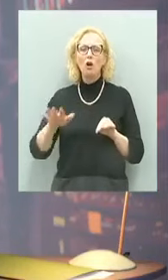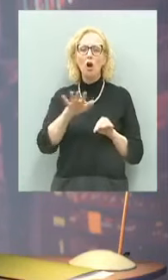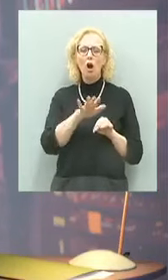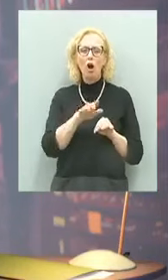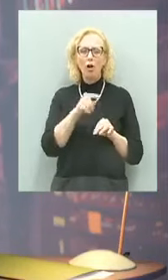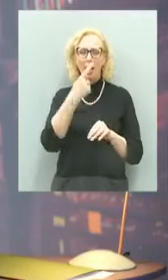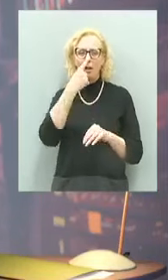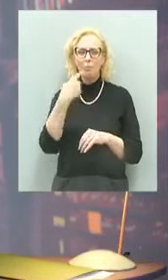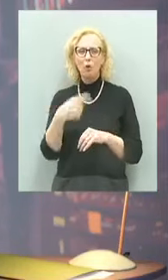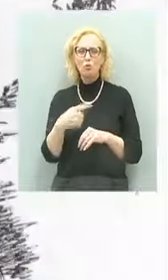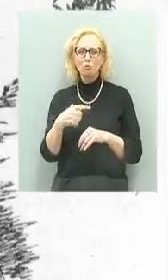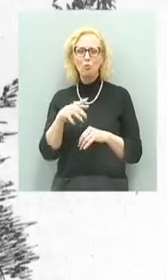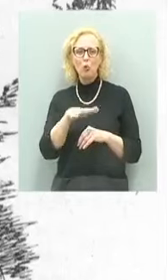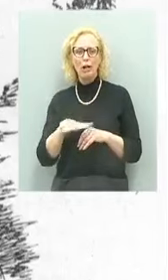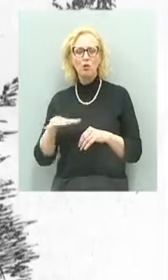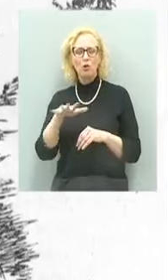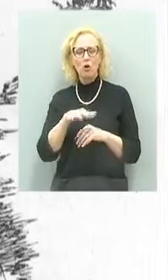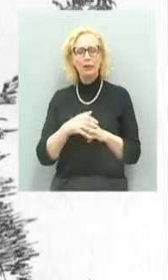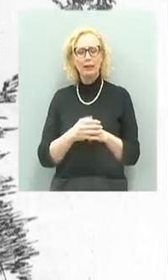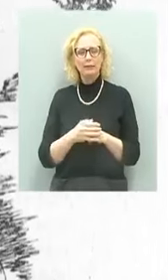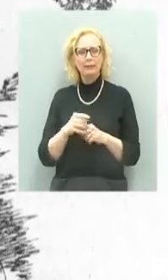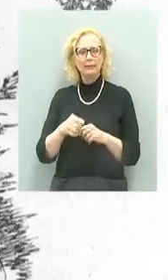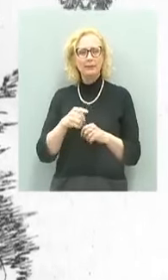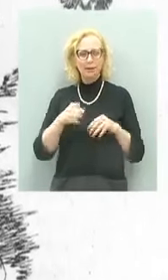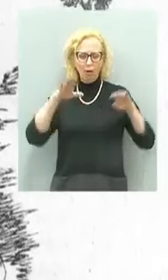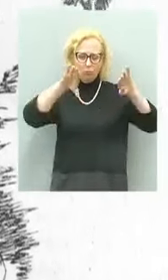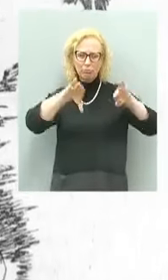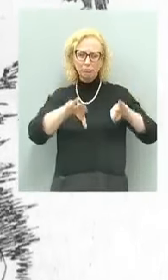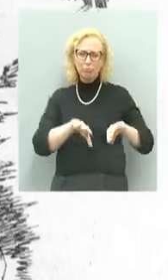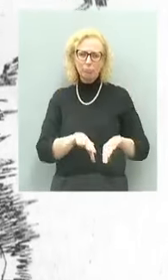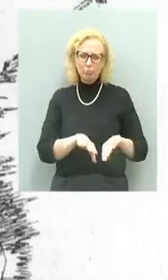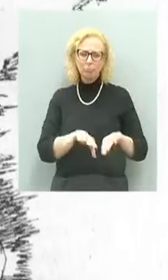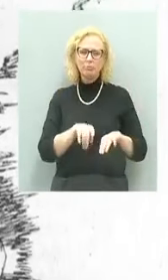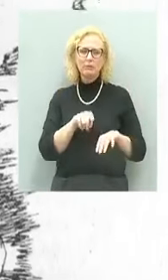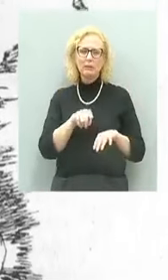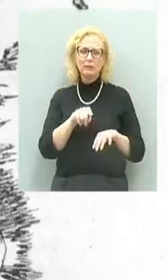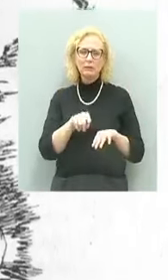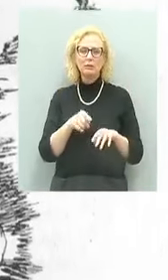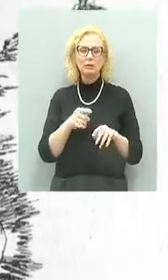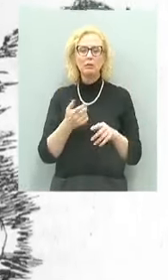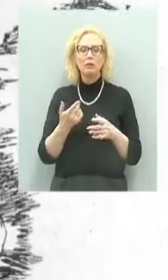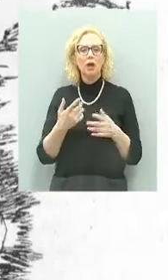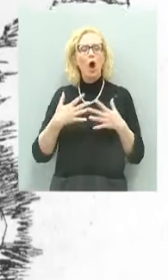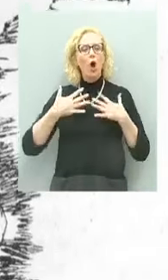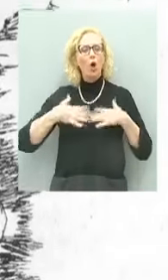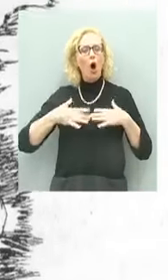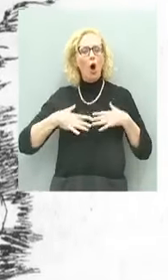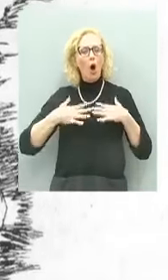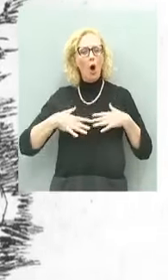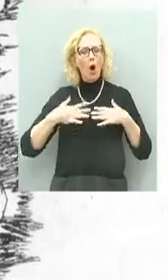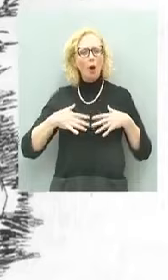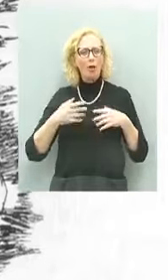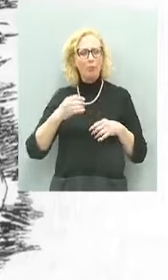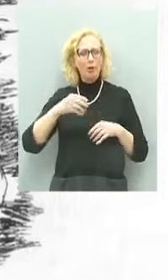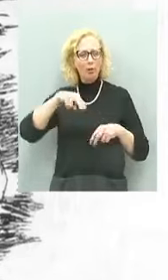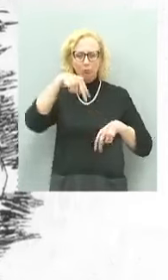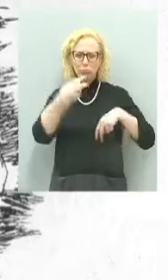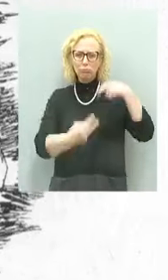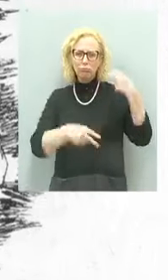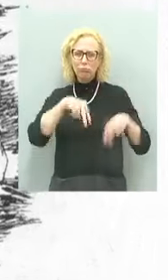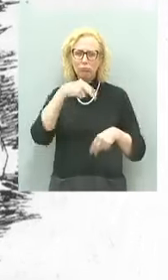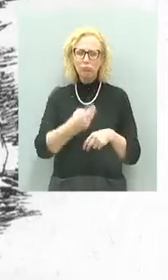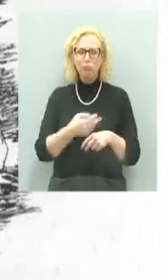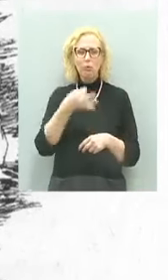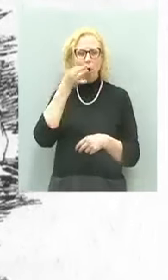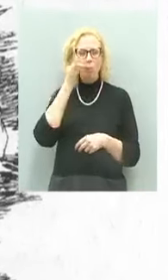caratterizzano la regione. E proprio in quelle cavità carsiche vengono gettati i corpi per finalità